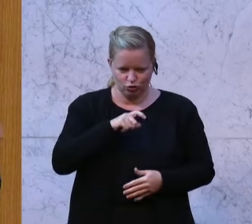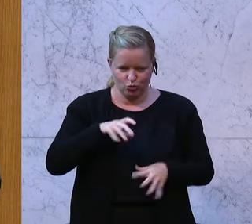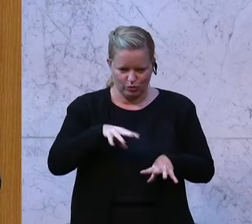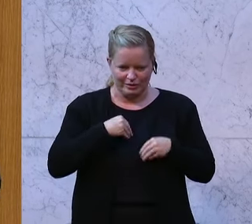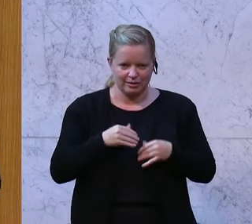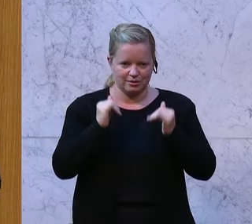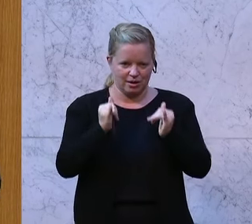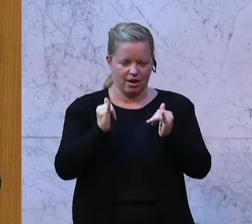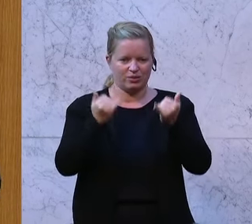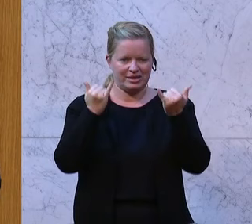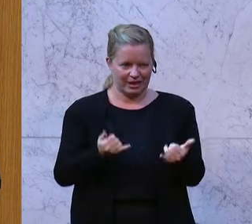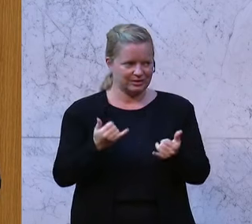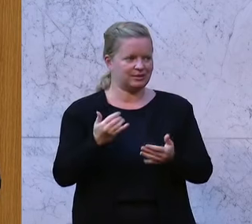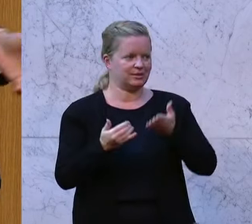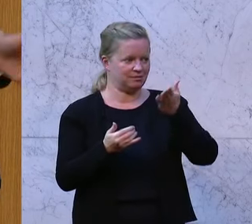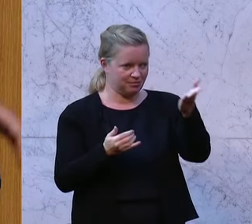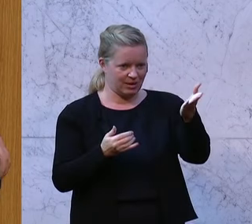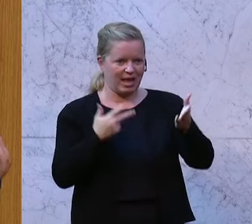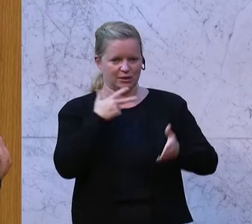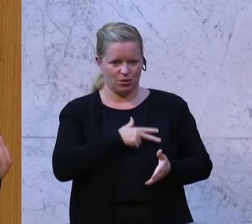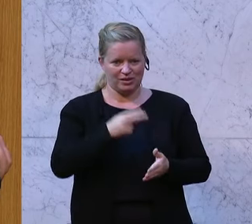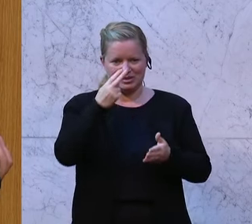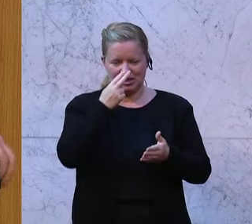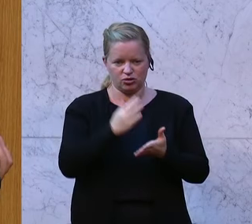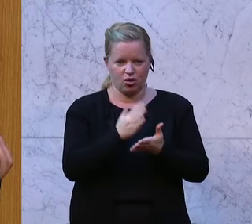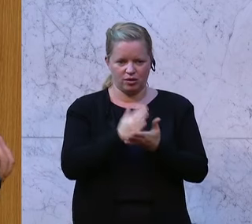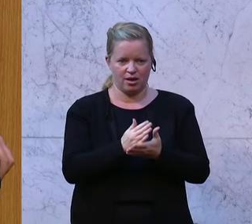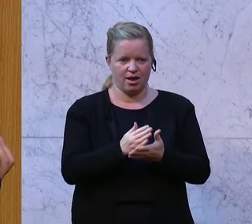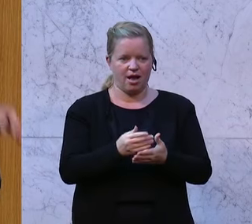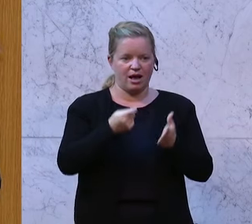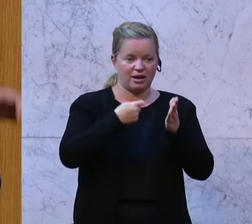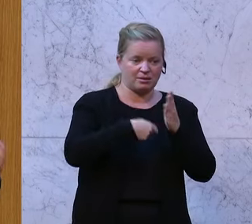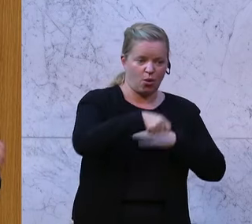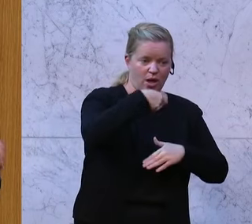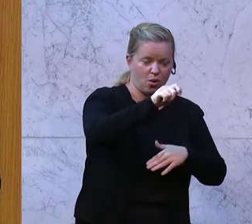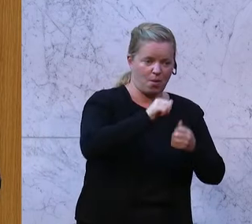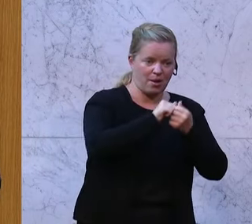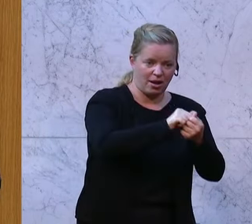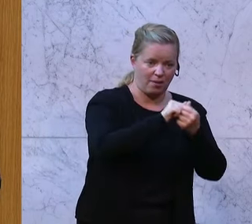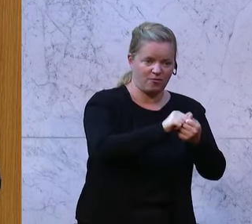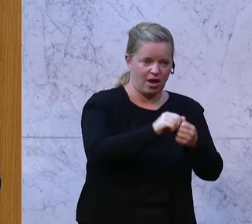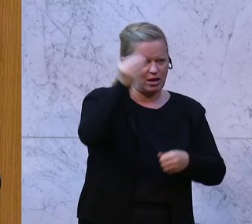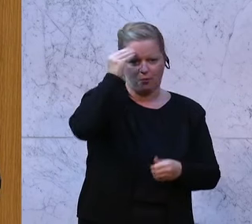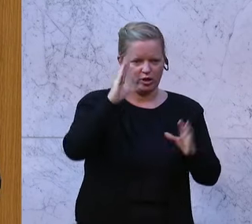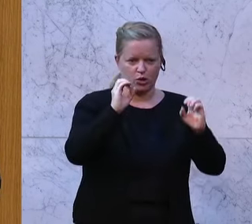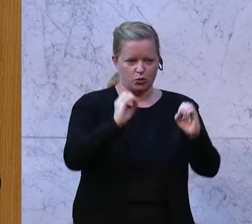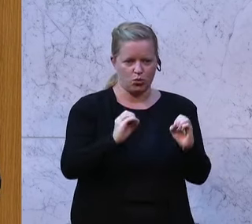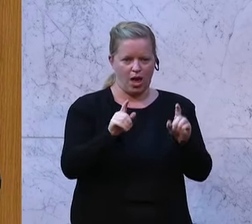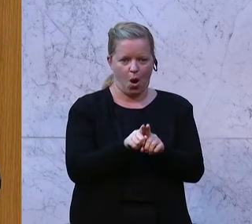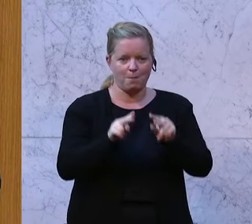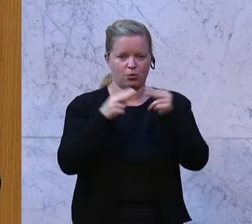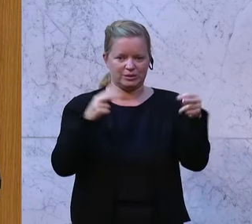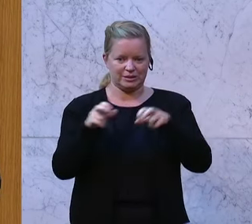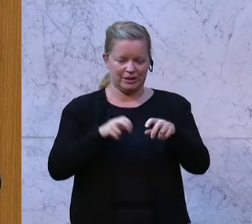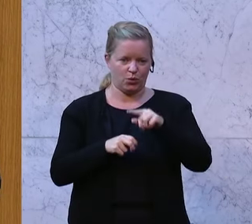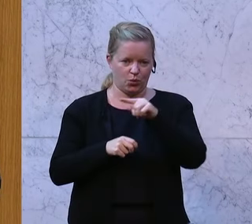SPÖ, jetzt haben Sie den Salat Glaubwürdigkeit bei der Bekampf gegen die Teuerung. Gleich null, genauso wie bei dieser Bundesregierung. Aber das ist auch nicht